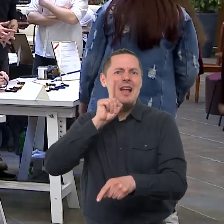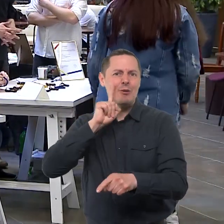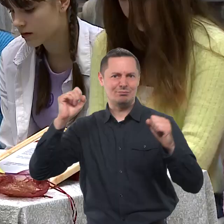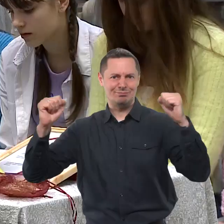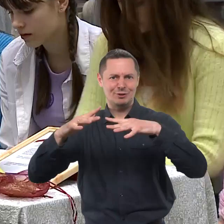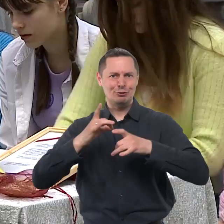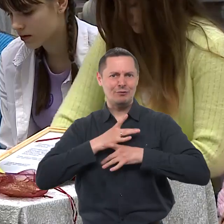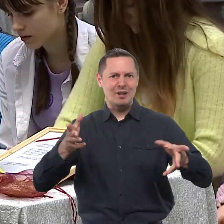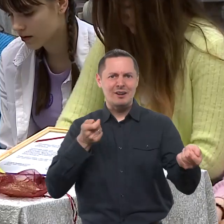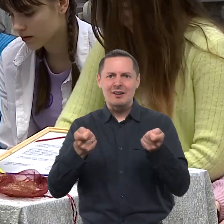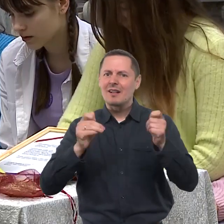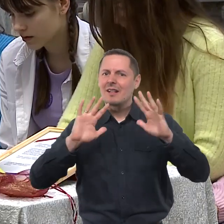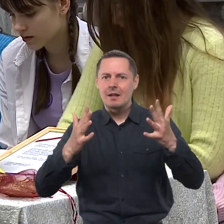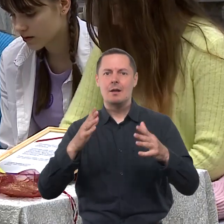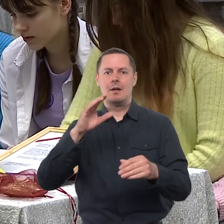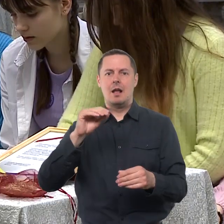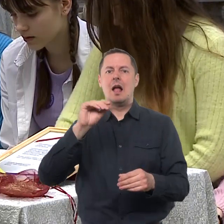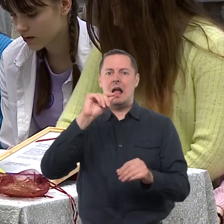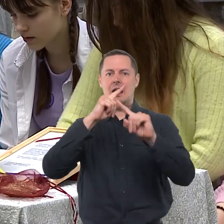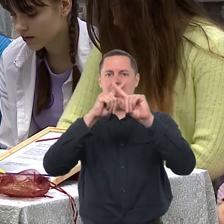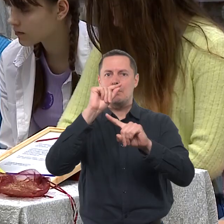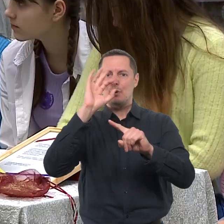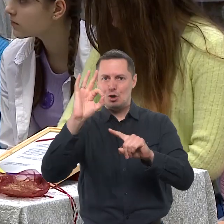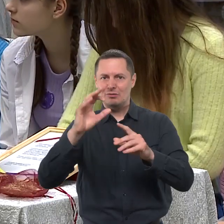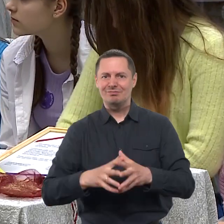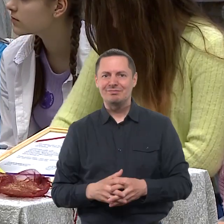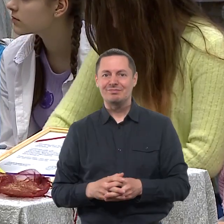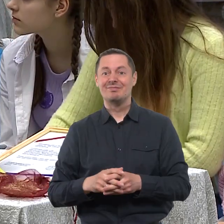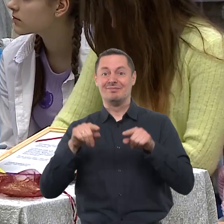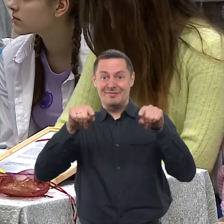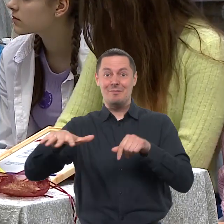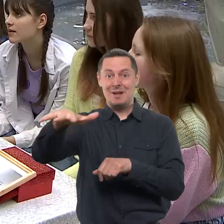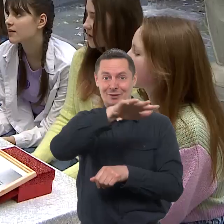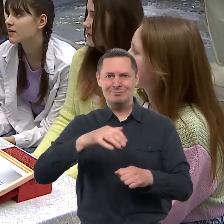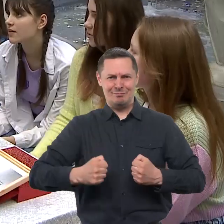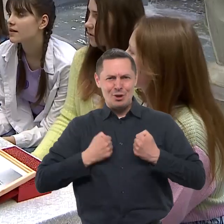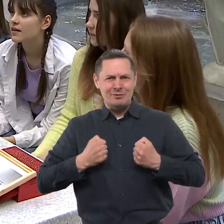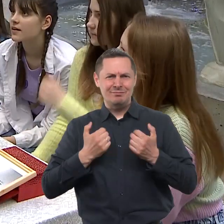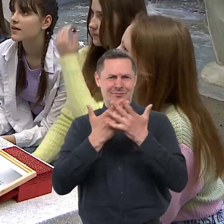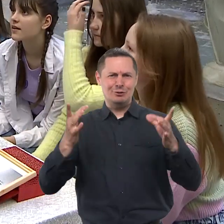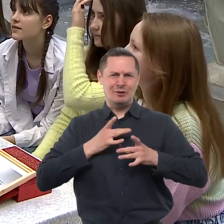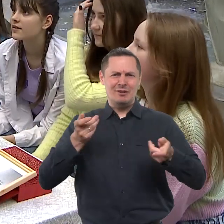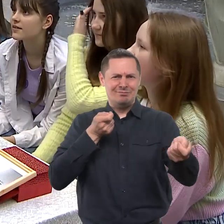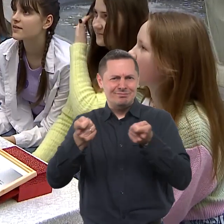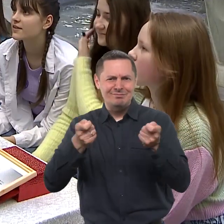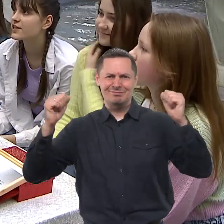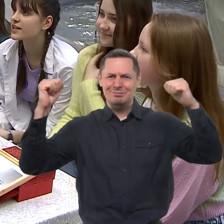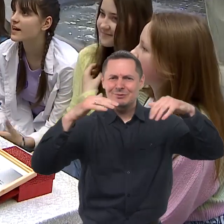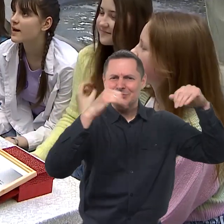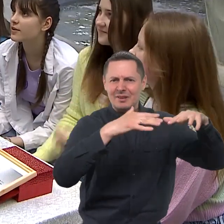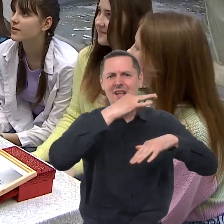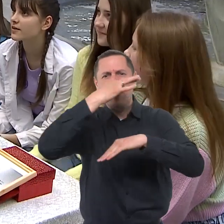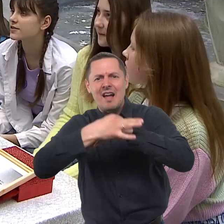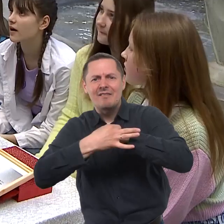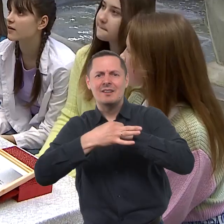renginys regioninę ekspo. Tai su vietos bendruomenės pastangomis organizuoti renginių ciklai, subūrentis atsakingus vietos